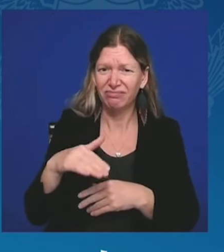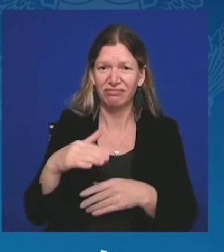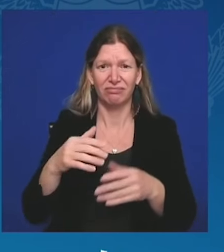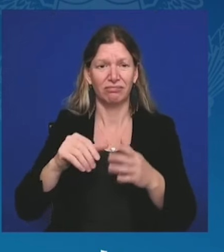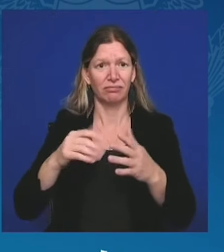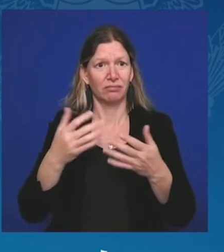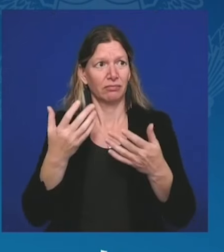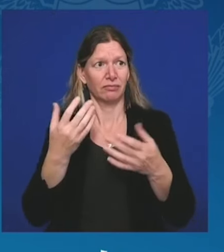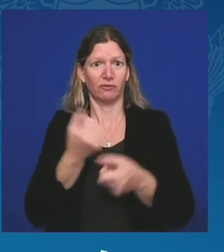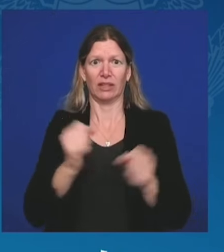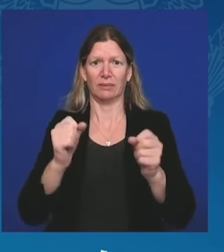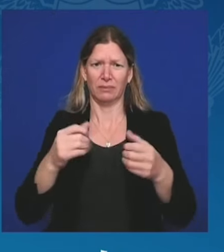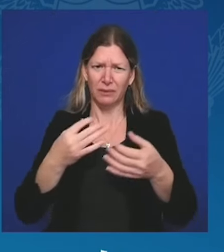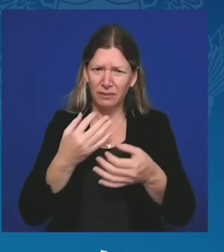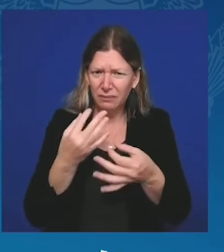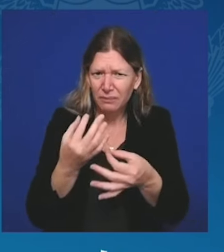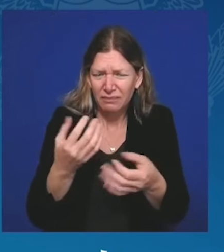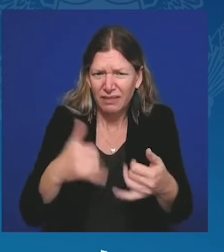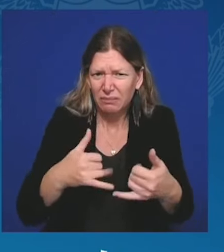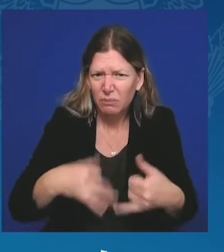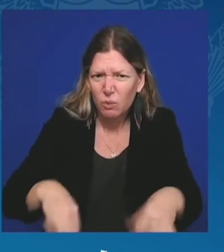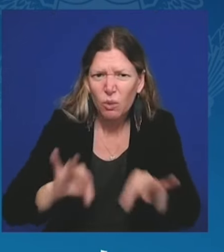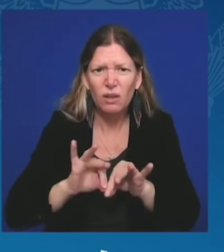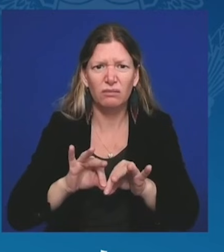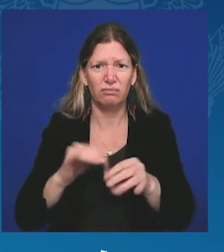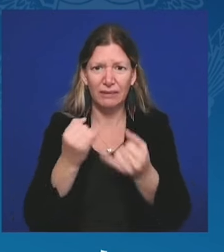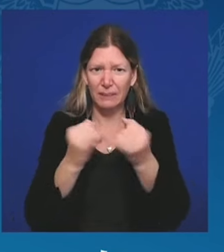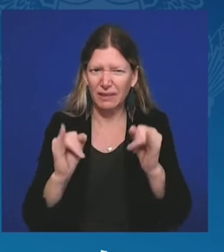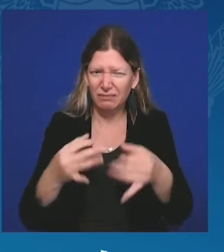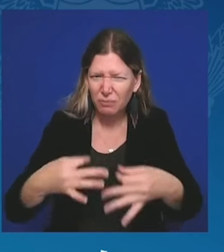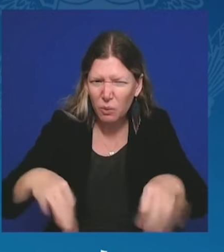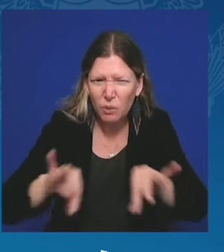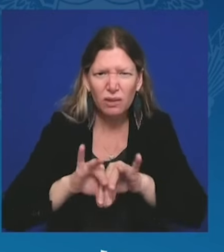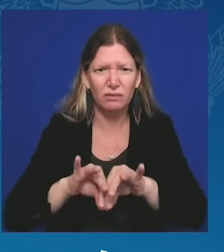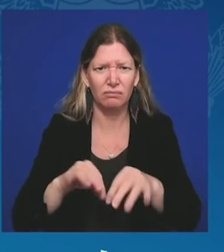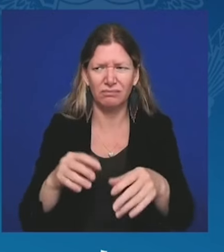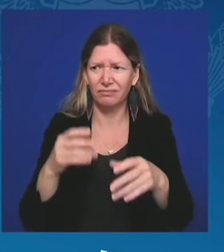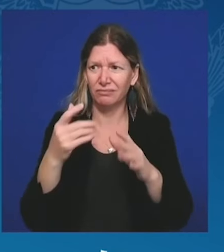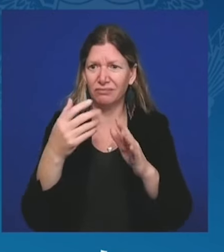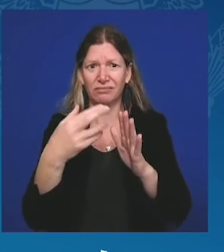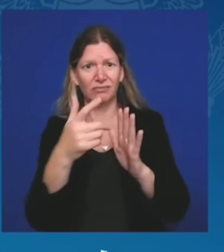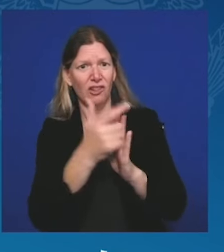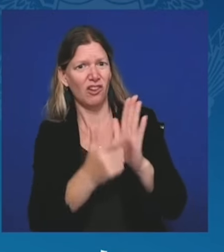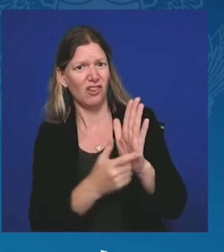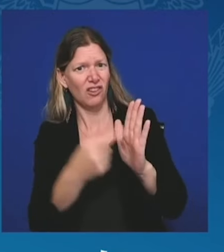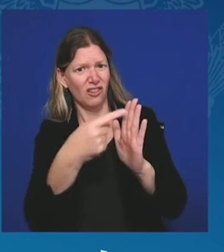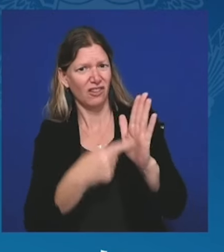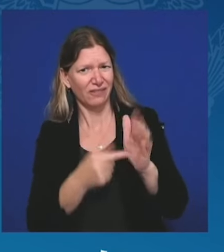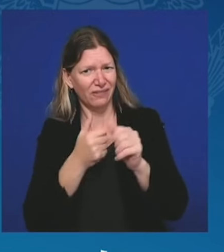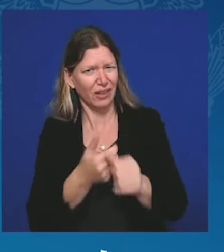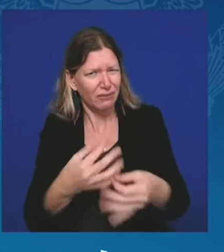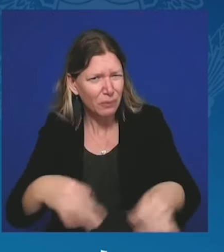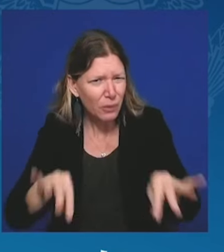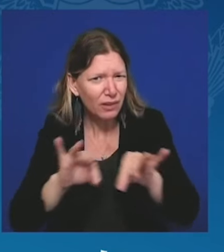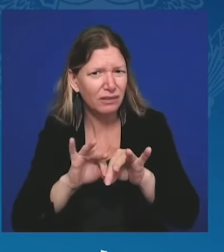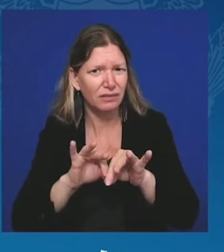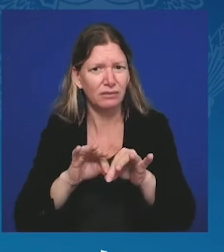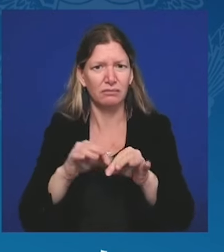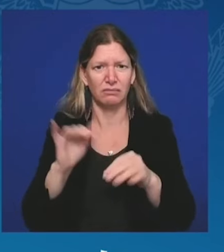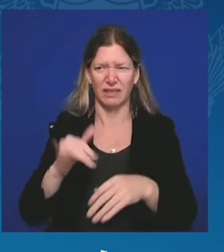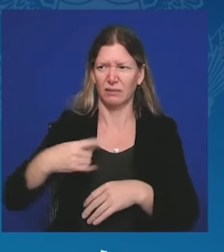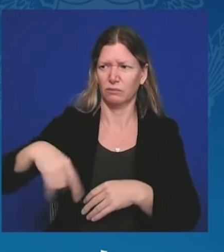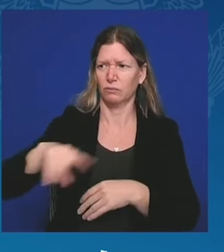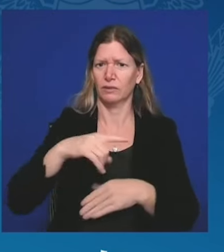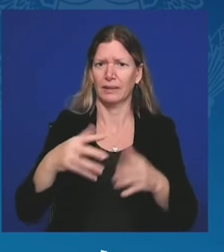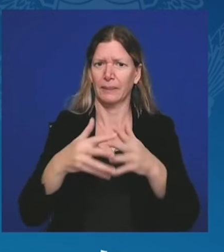Te ideały są podstawą tego, kim jesteśmy jako Amerykanie. Niektóre z najważniejszych momentów w naszej historii miały